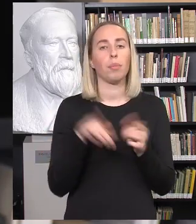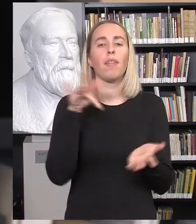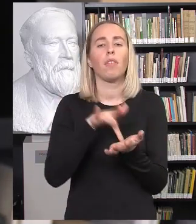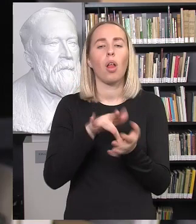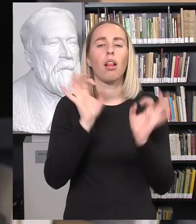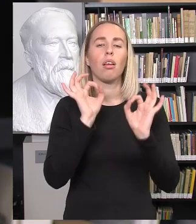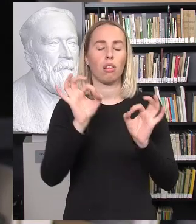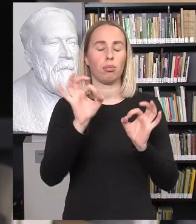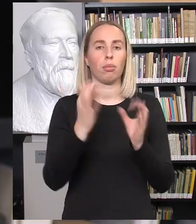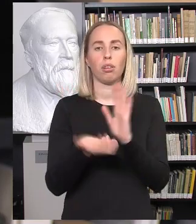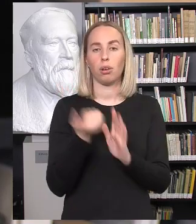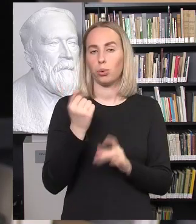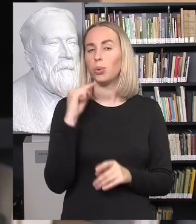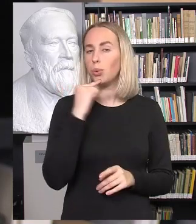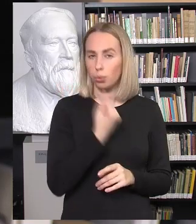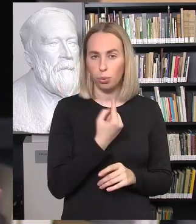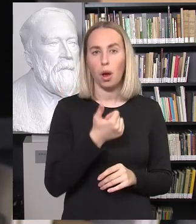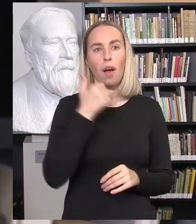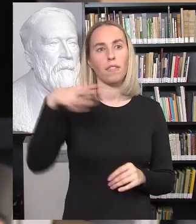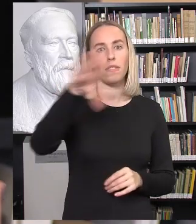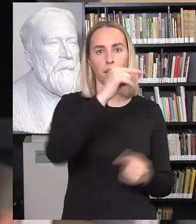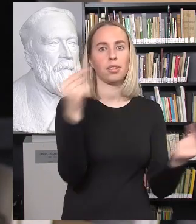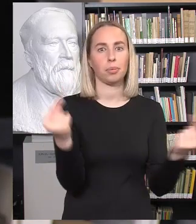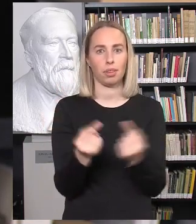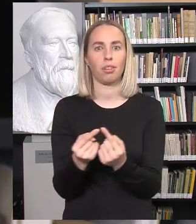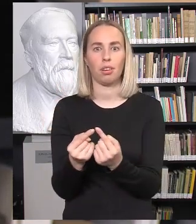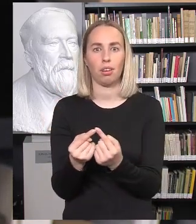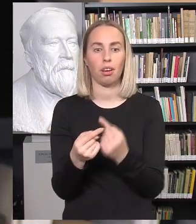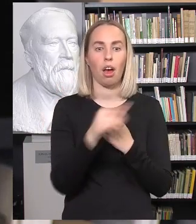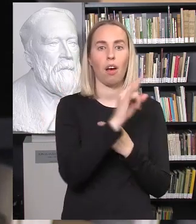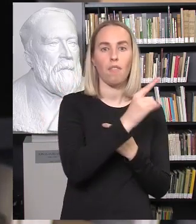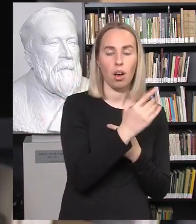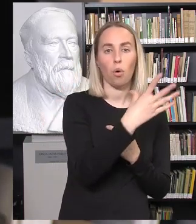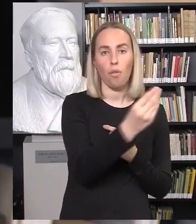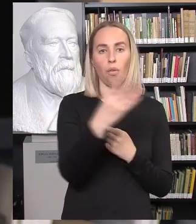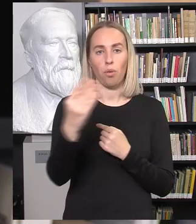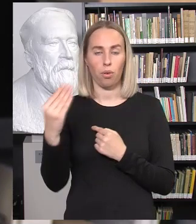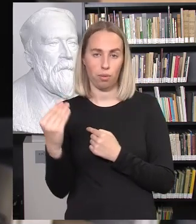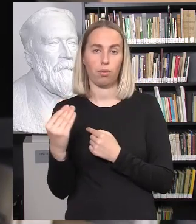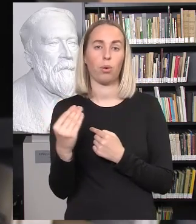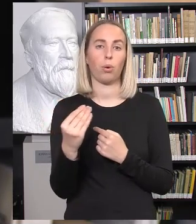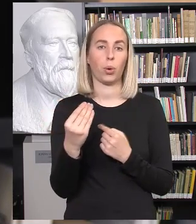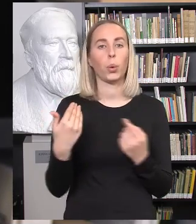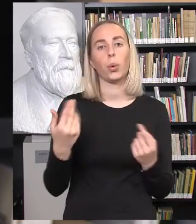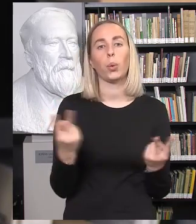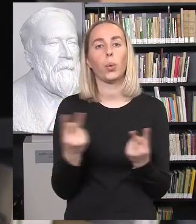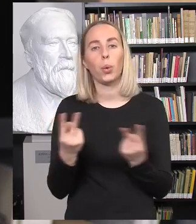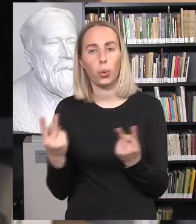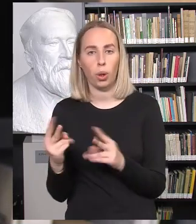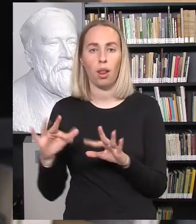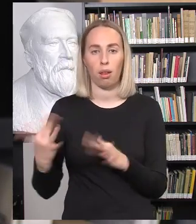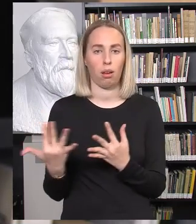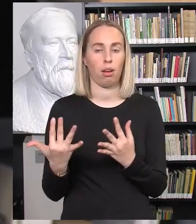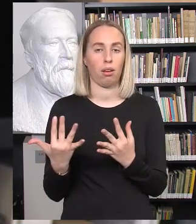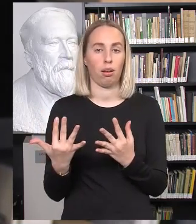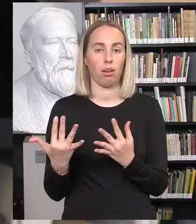kad tikrai atliektume kiekvieno vaiko mokykloje besimokančio poreikius, to, ko reikia ir